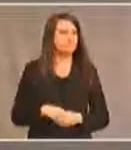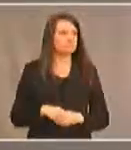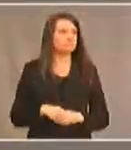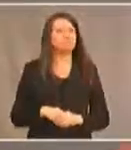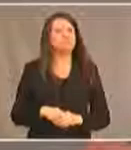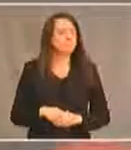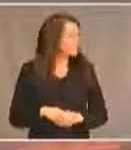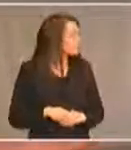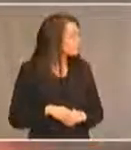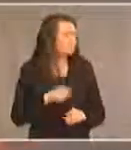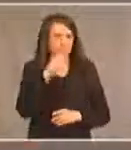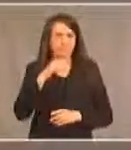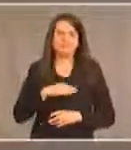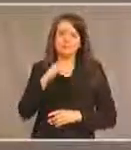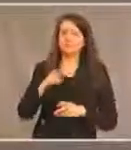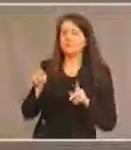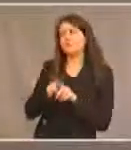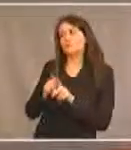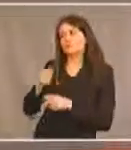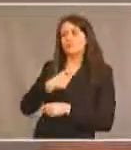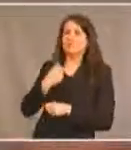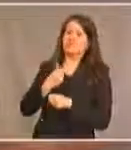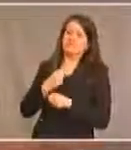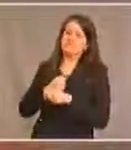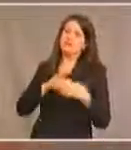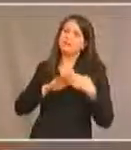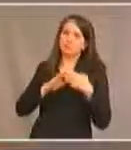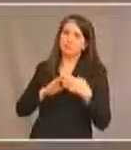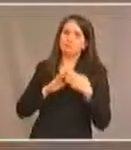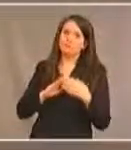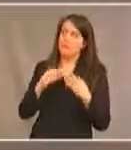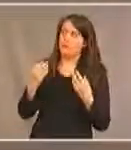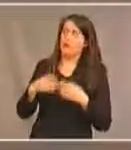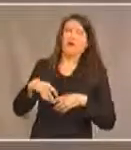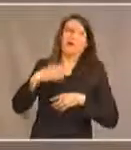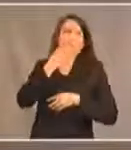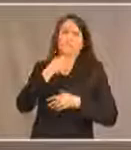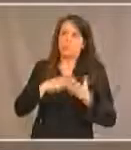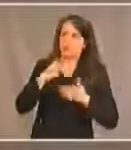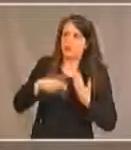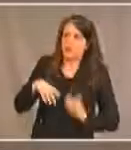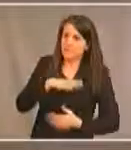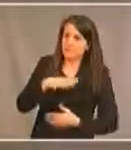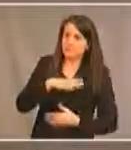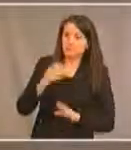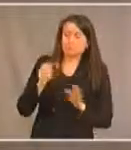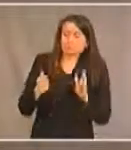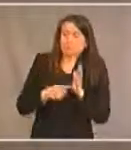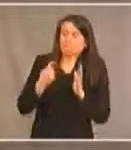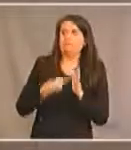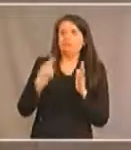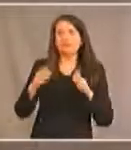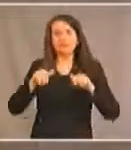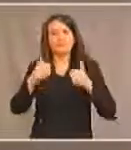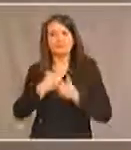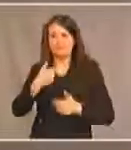On a ce défi au niveau communautaire aussi. Moi, je suis d'Aquassassiné et on a de formidables programmes. Oui, moi, parfois, c'est tout un